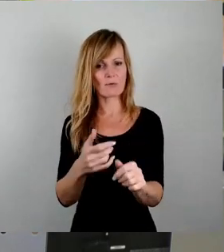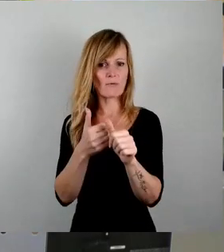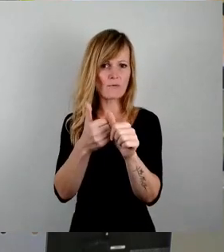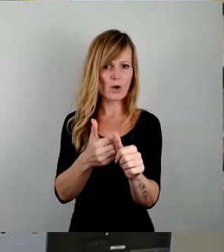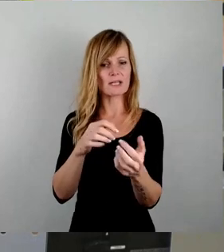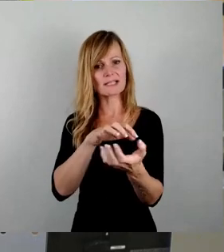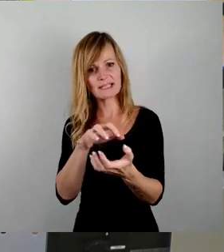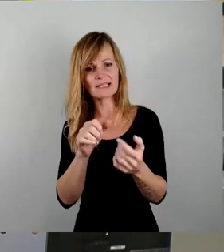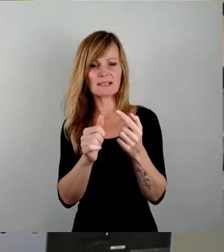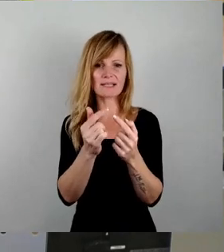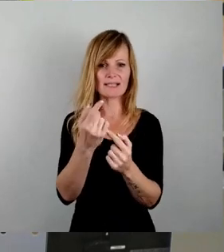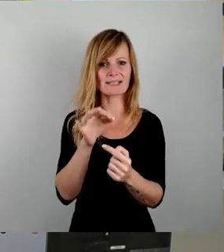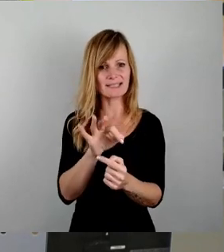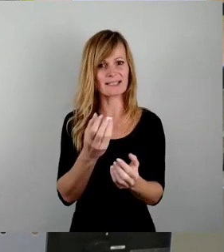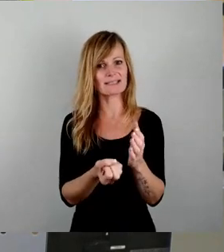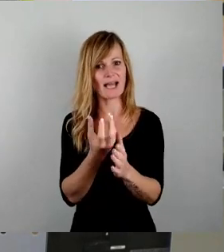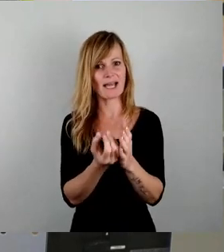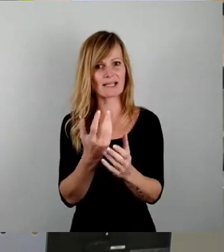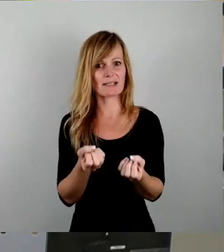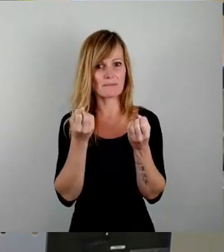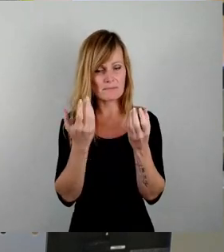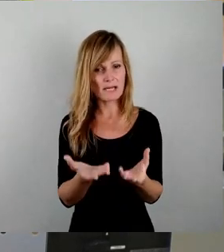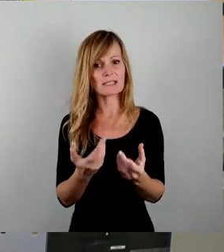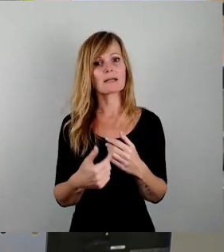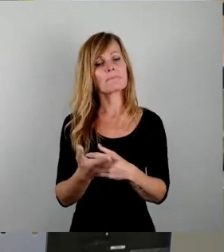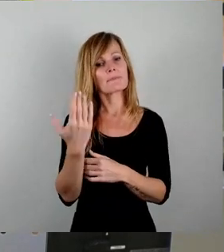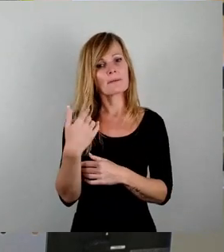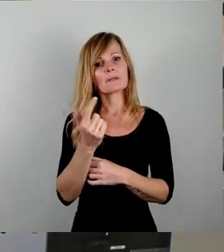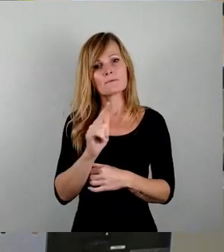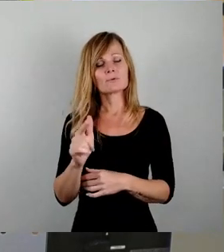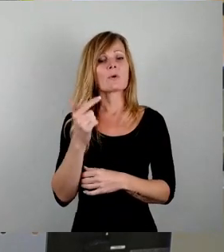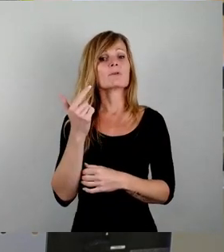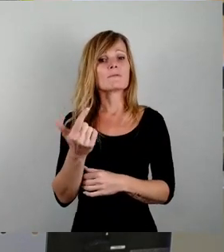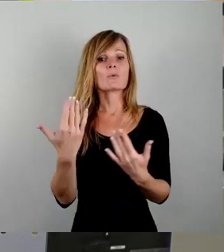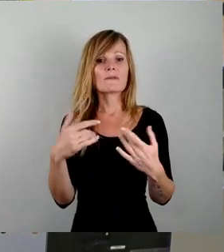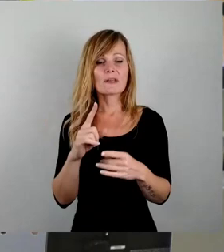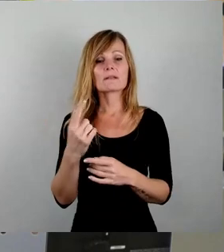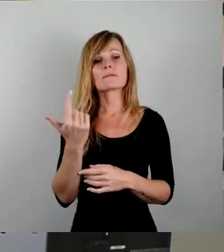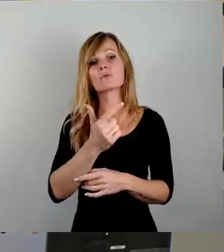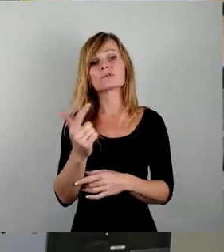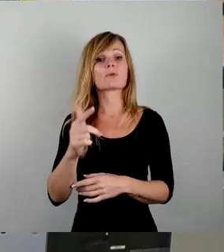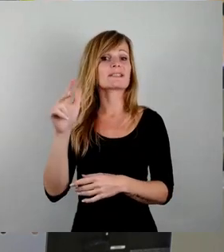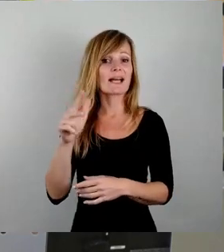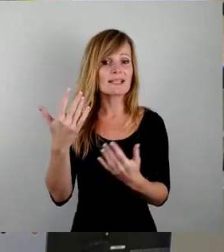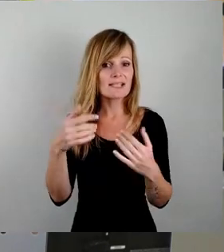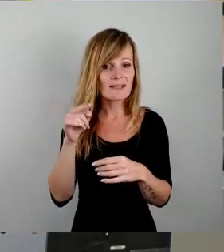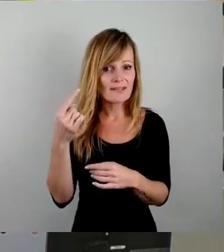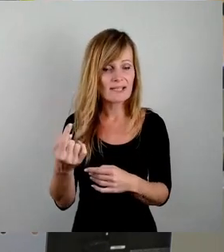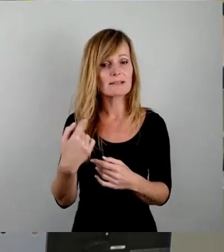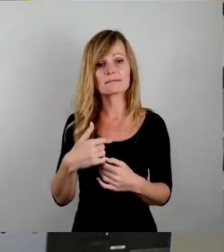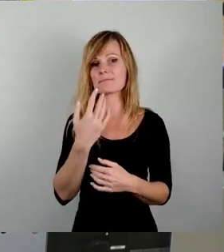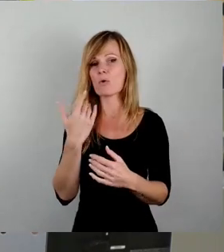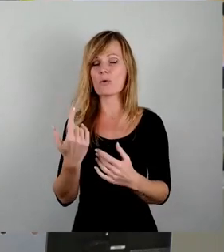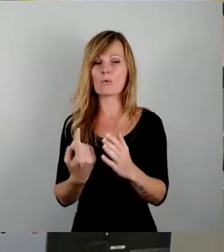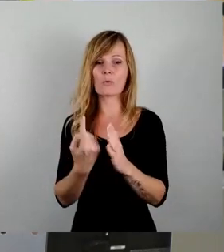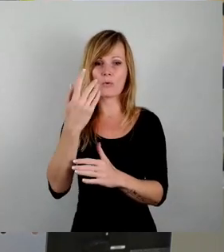genau dieses Ereignis, welches eben stattgefunden hatte. Das war 2002, das war 2013 so. Nach den Hochwasserereignissen